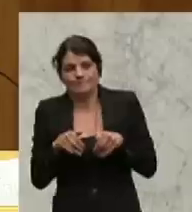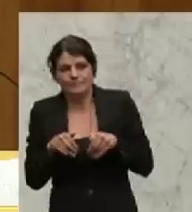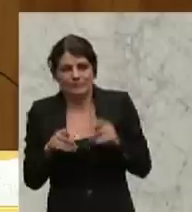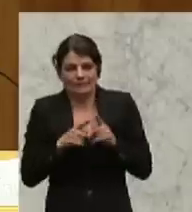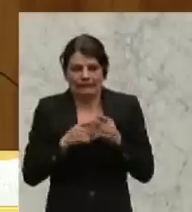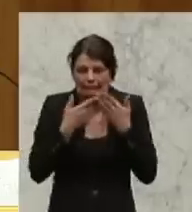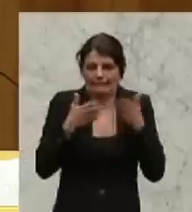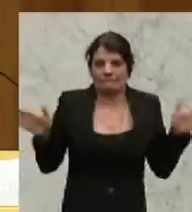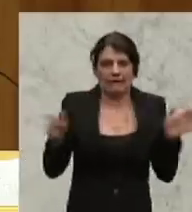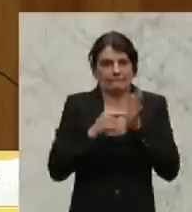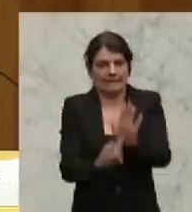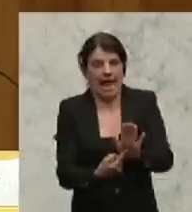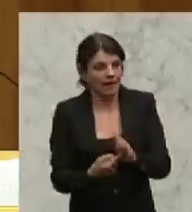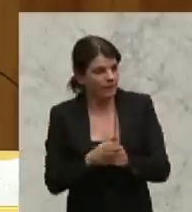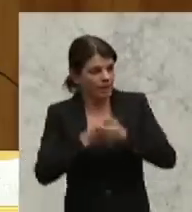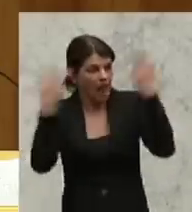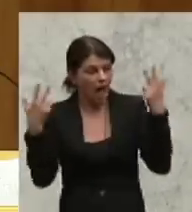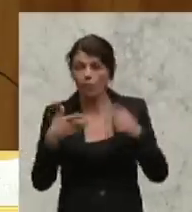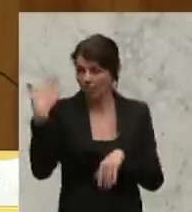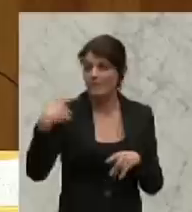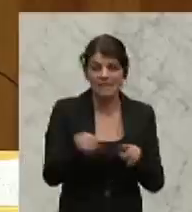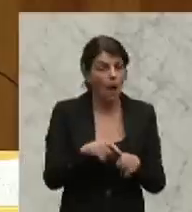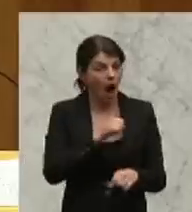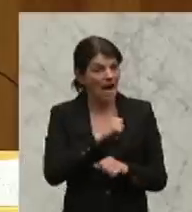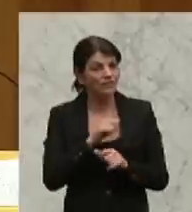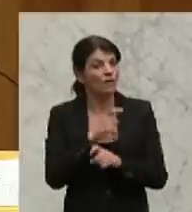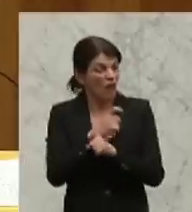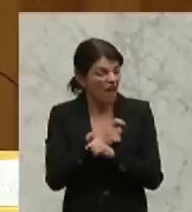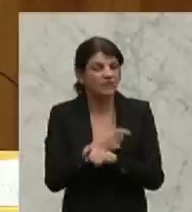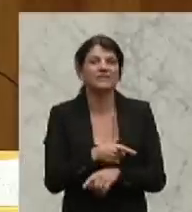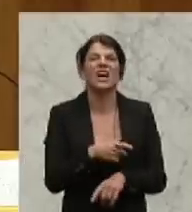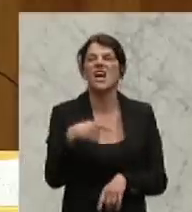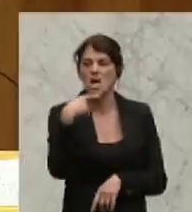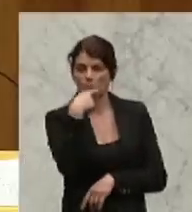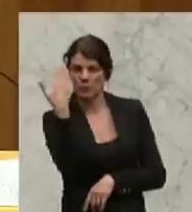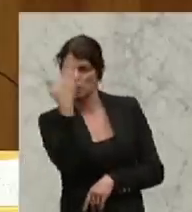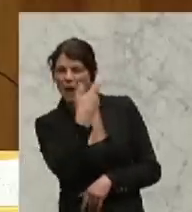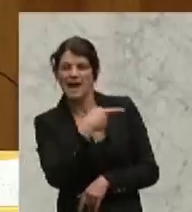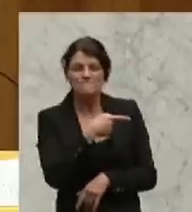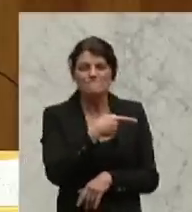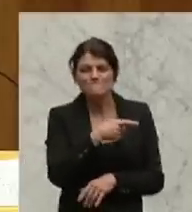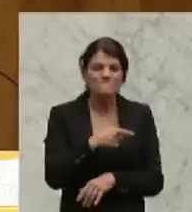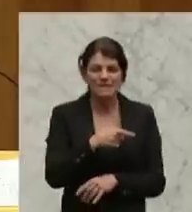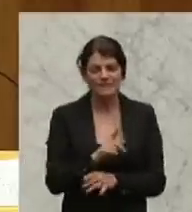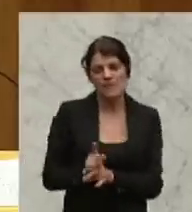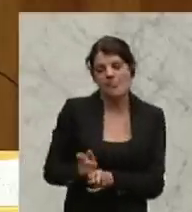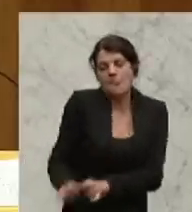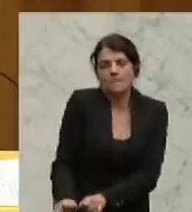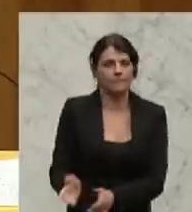aufkommt und letztendlich damals schon aus Angst vor Raiffeisen, haben Rot und Schwarz das Ganze hier abgedreht.